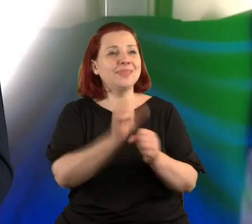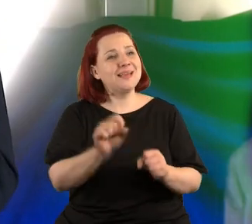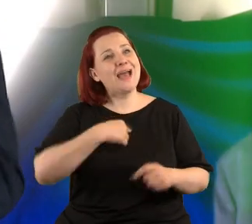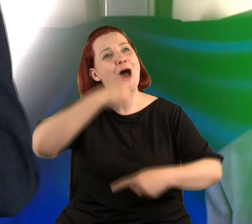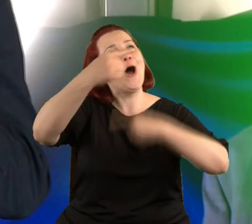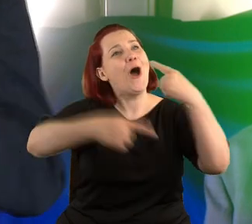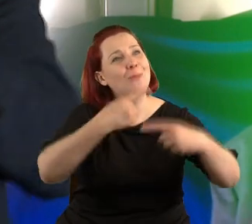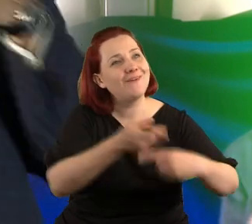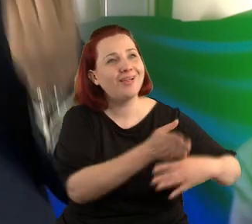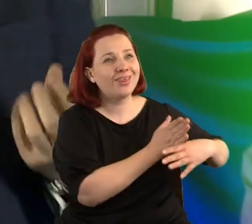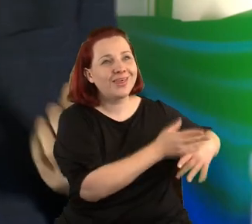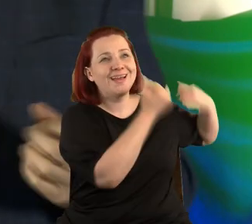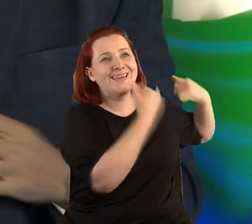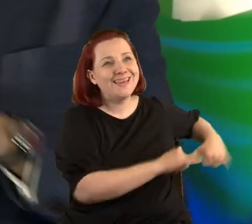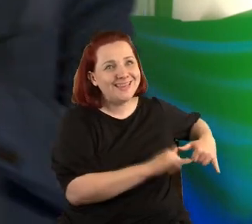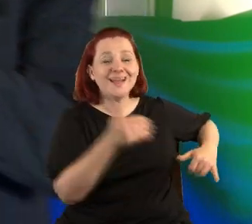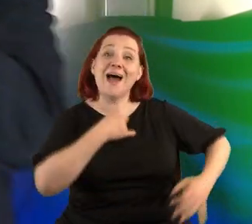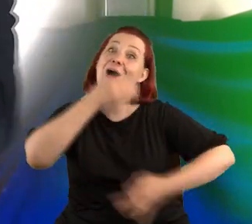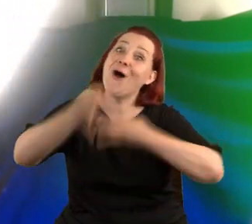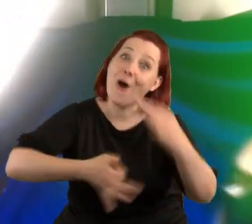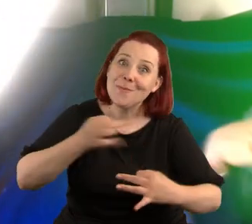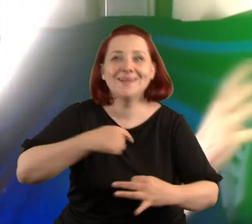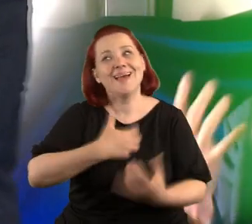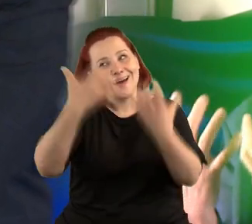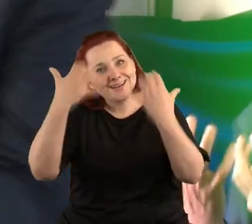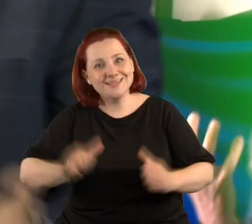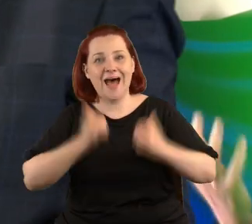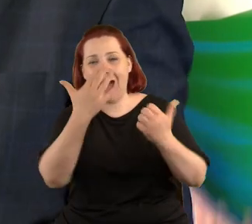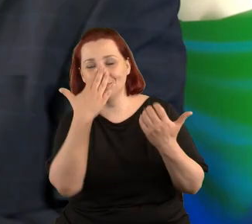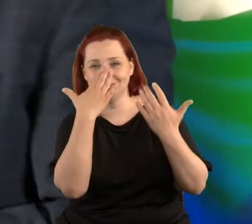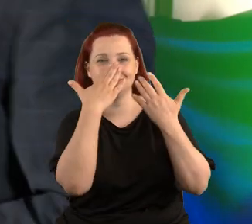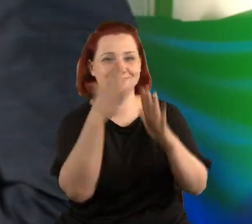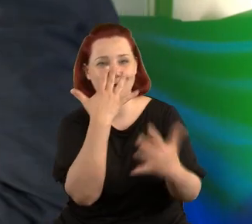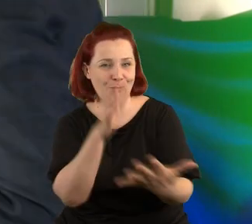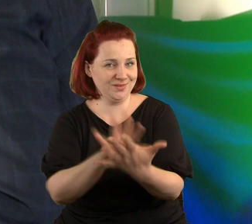opowiadam, chociaż opowiadam taką Akademię, jaką chciałbym, żeby była.